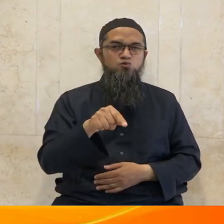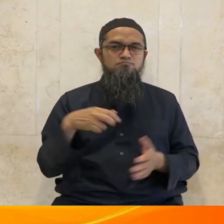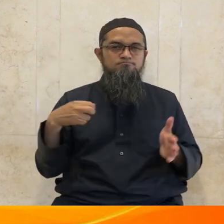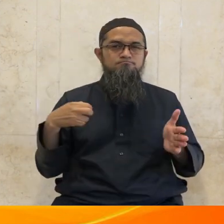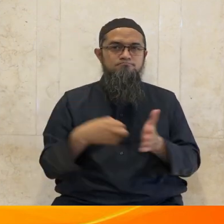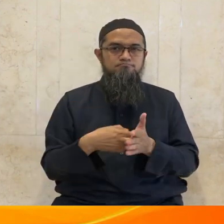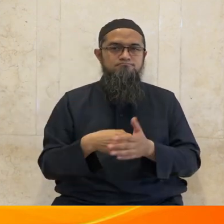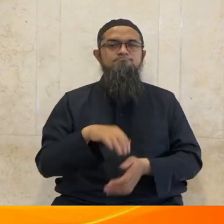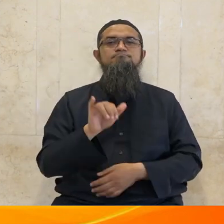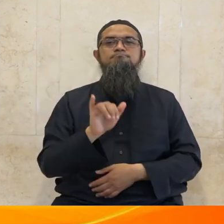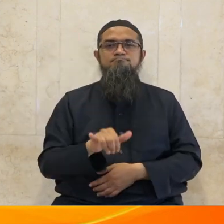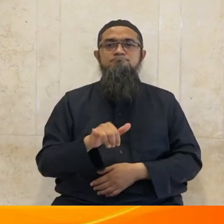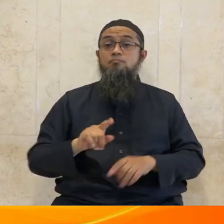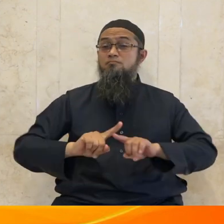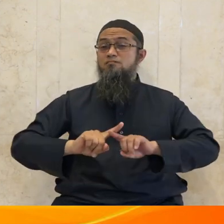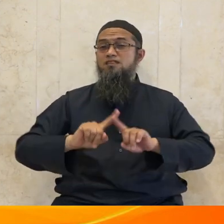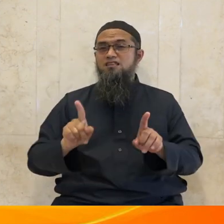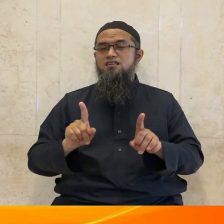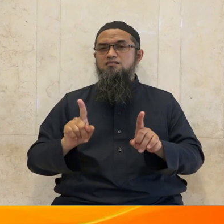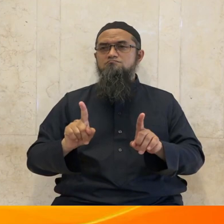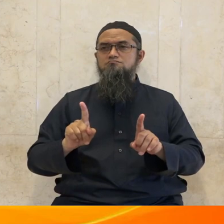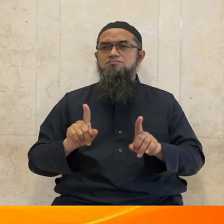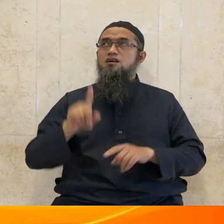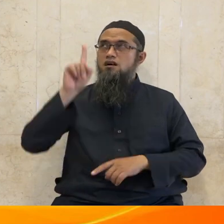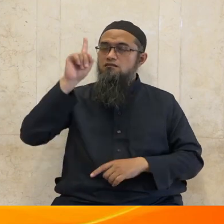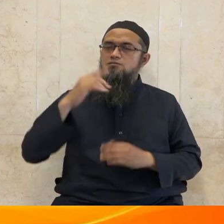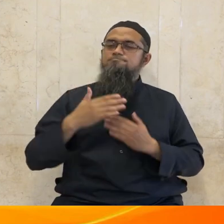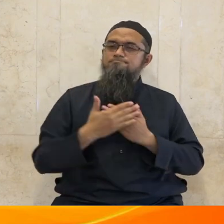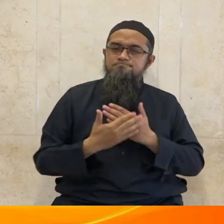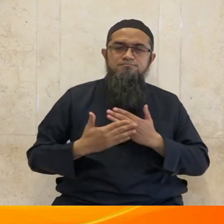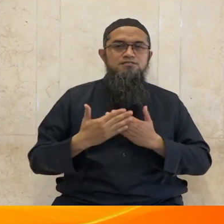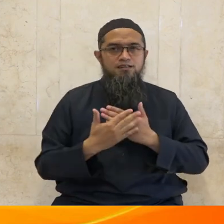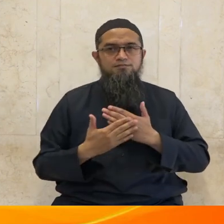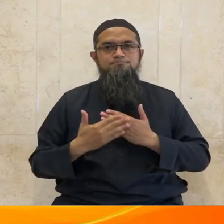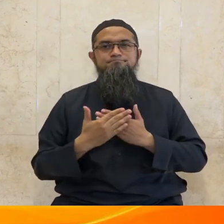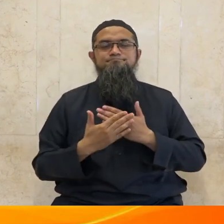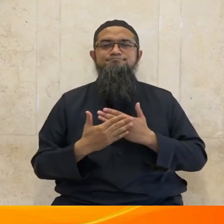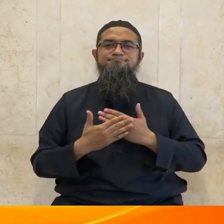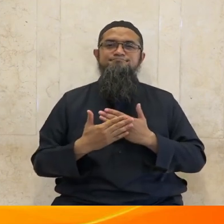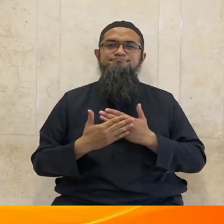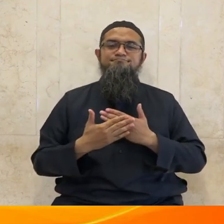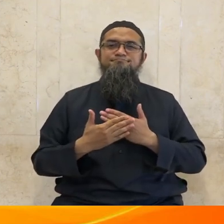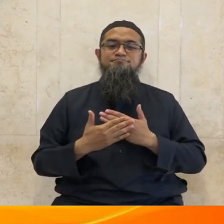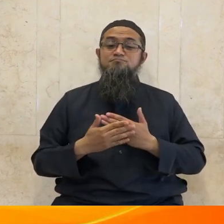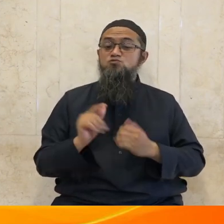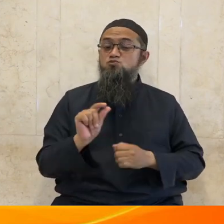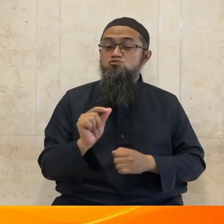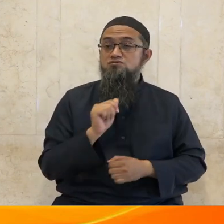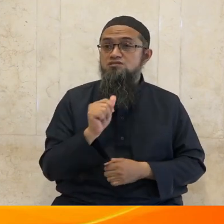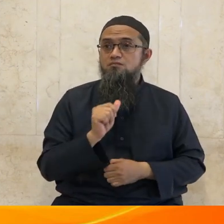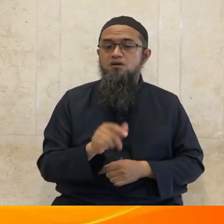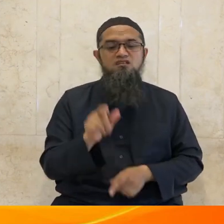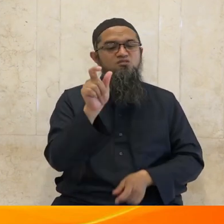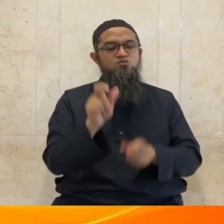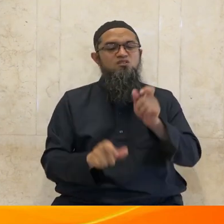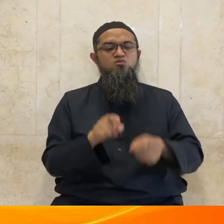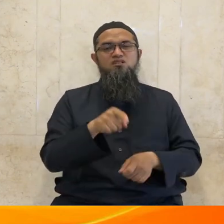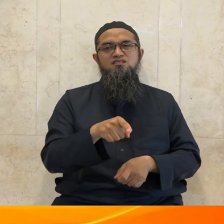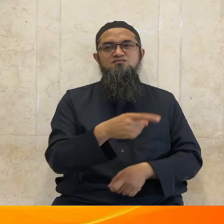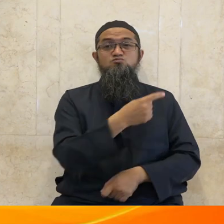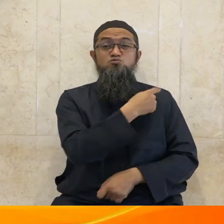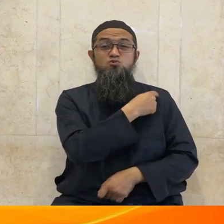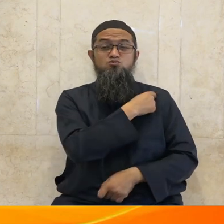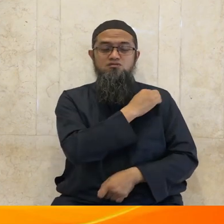kesempatan bagi yang durhaka untuk sadar bertawabat dan kembali ke jalan yang benar kalau Allah